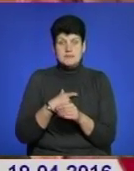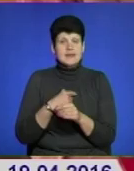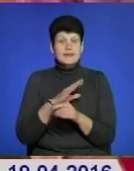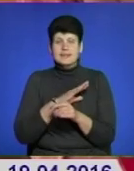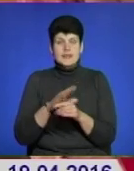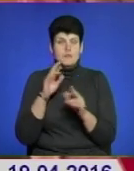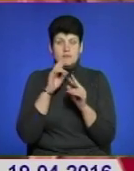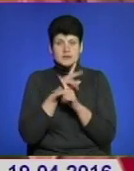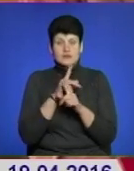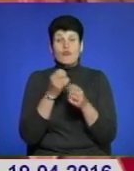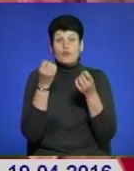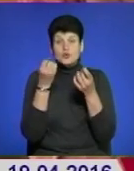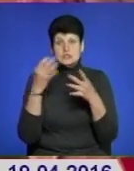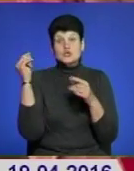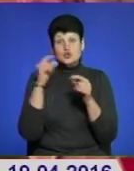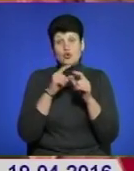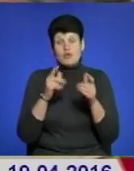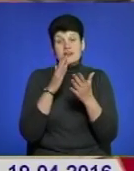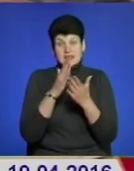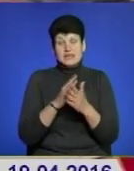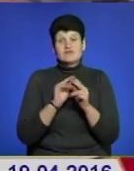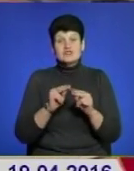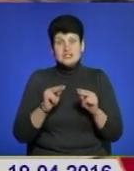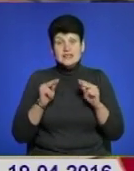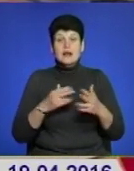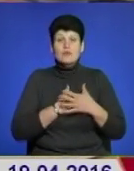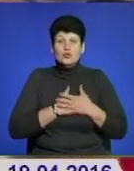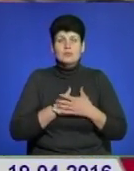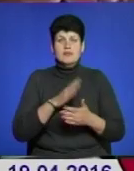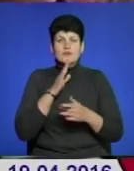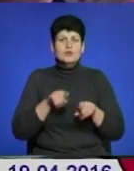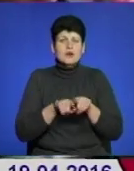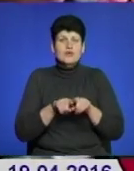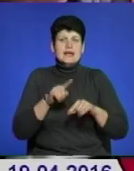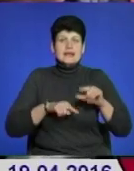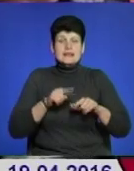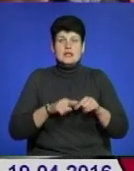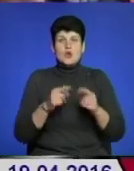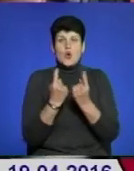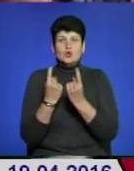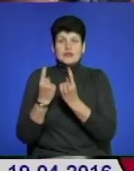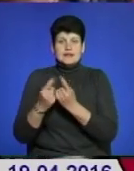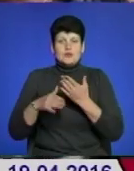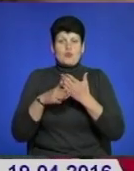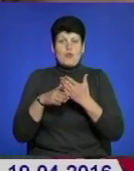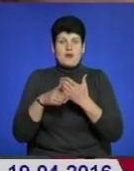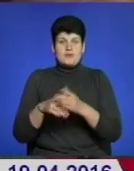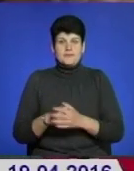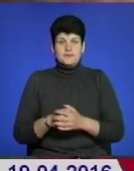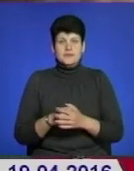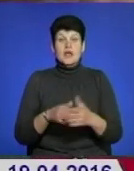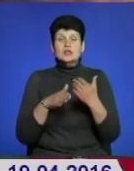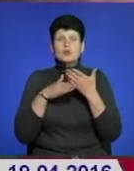прогадали, у звичайній школі знайшлася і вчителька, яка полюбила дівчинку як рідно, і однокласники, які їй допомагають. Ми